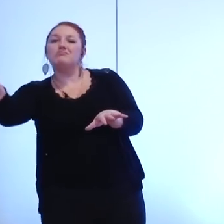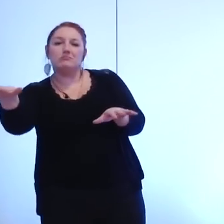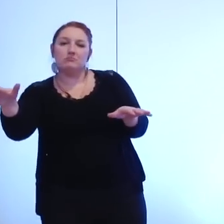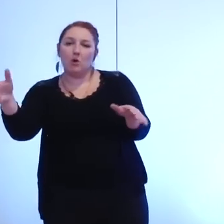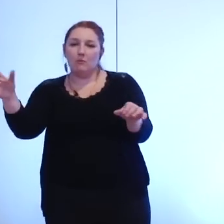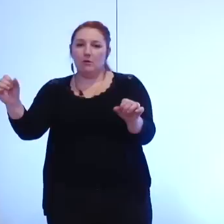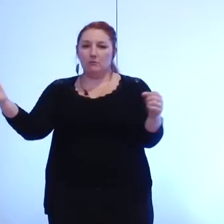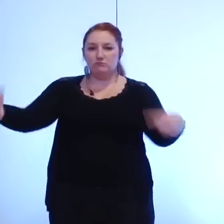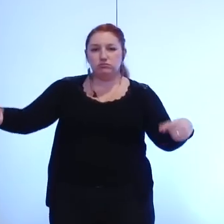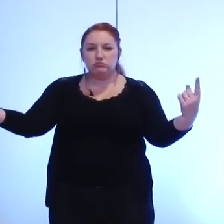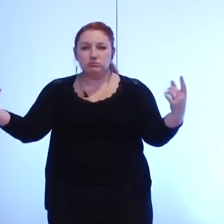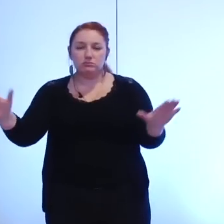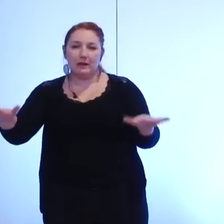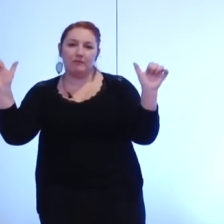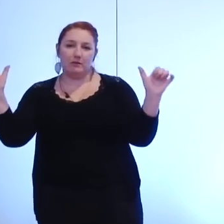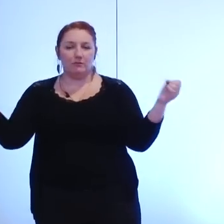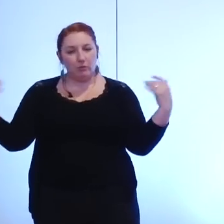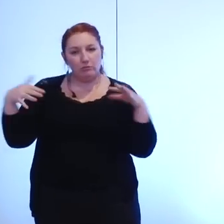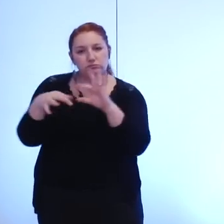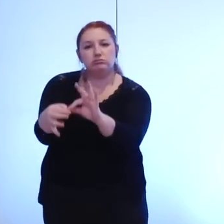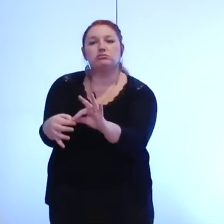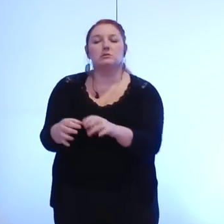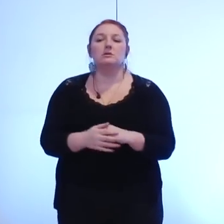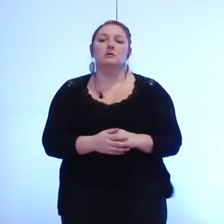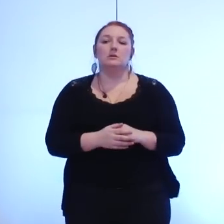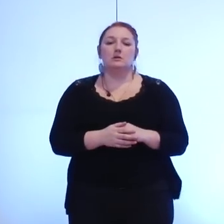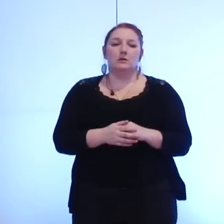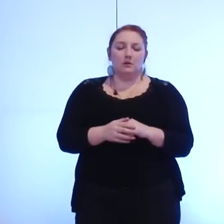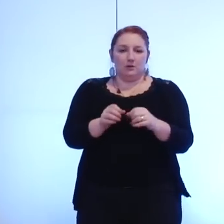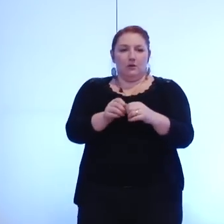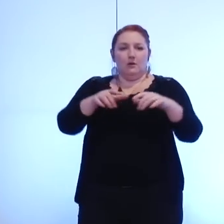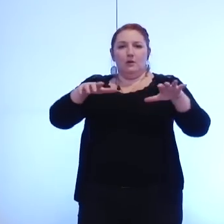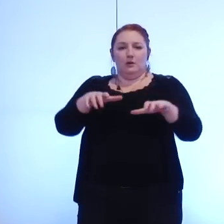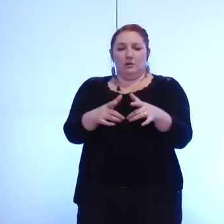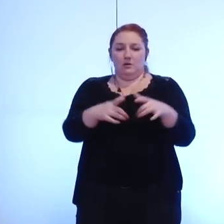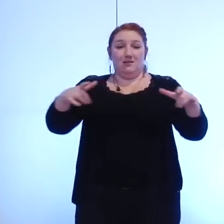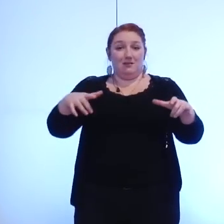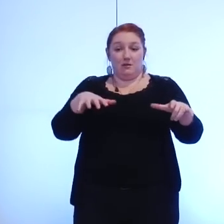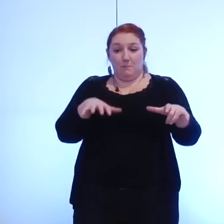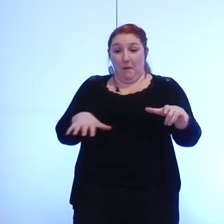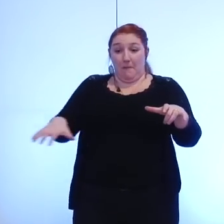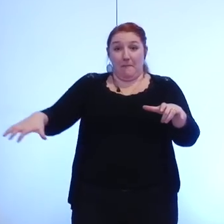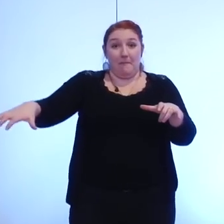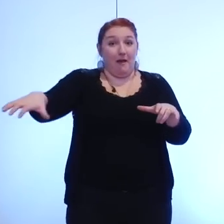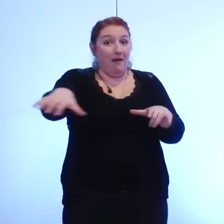notre communauté d'agglomération vous l'avez dit elle s'est étendue le 1er janvier dernier à 49 communes